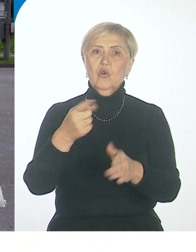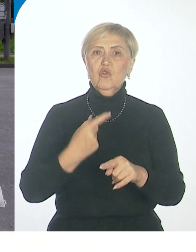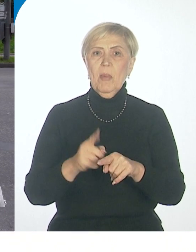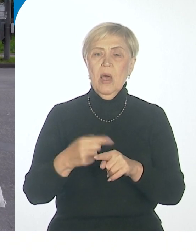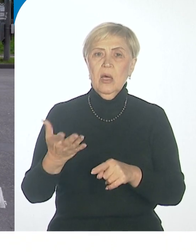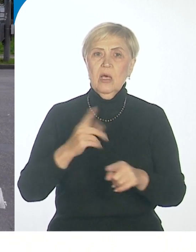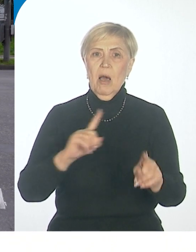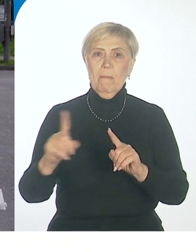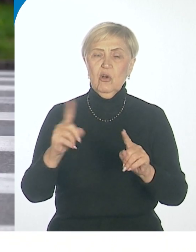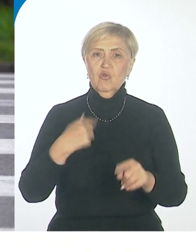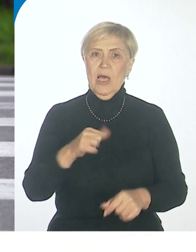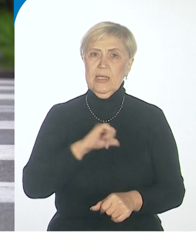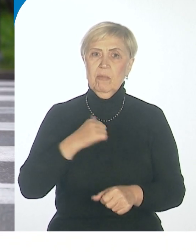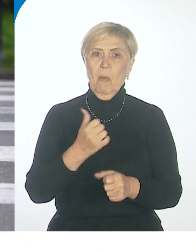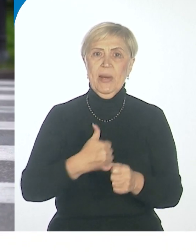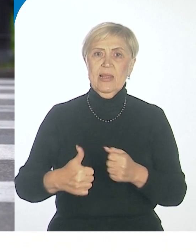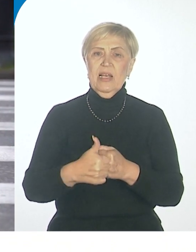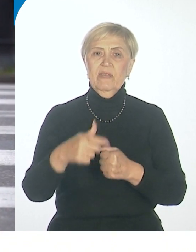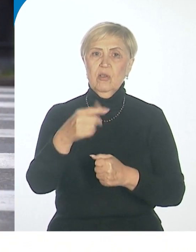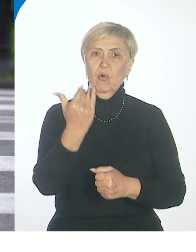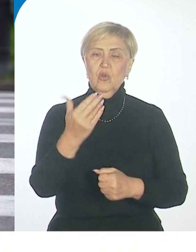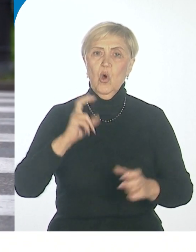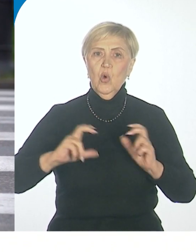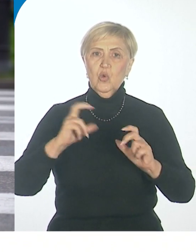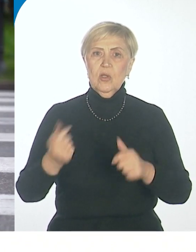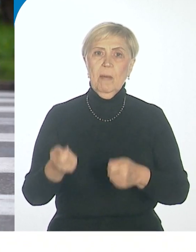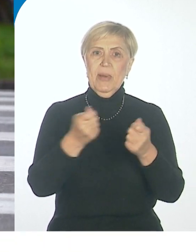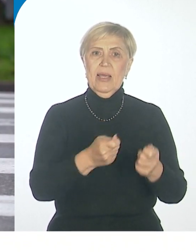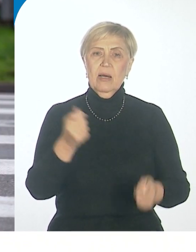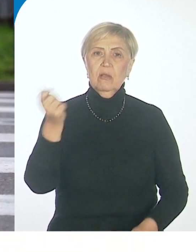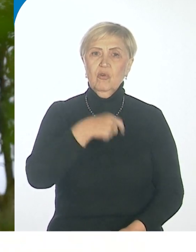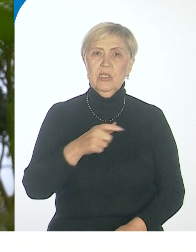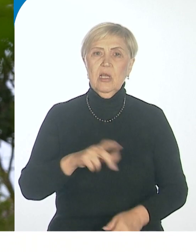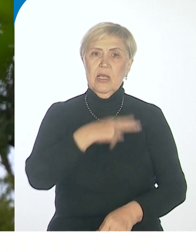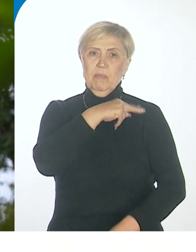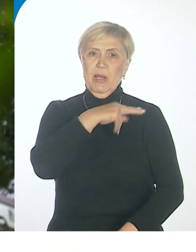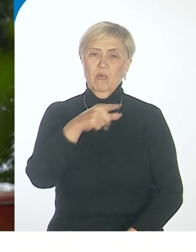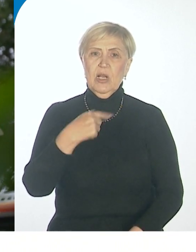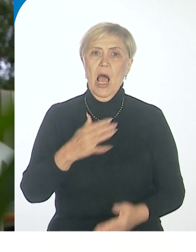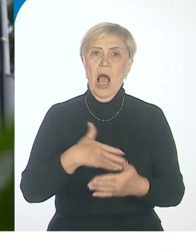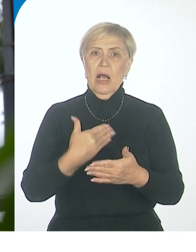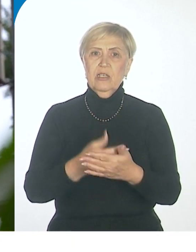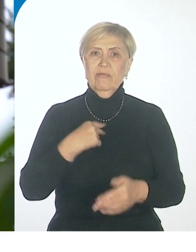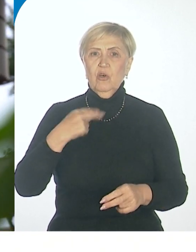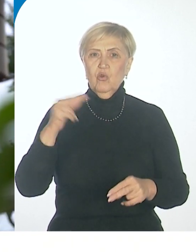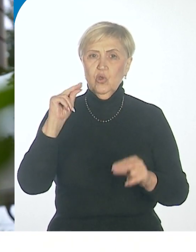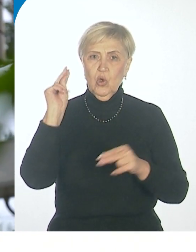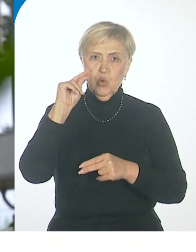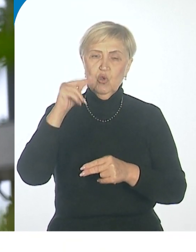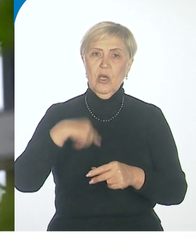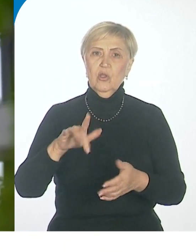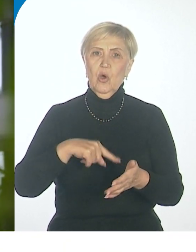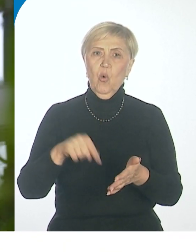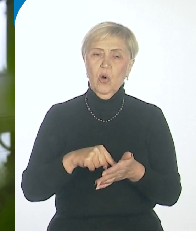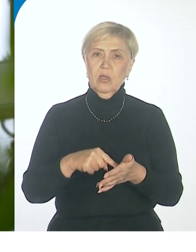преодолевать самостоятельно. Он студент. В Хабаровск приехал из Приморья и активно изучает город, в котором ему предстоит жить минимум